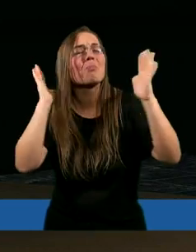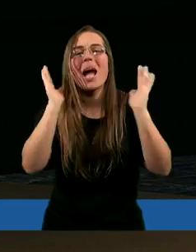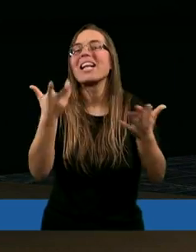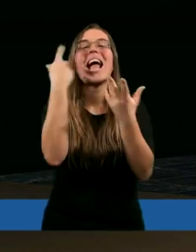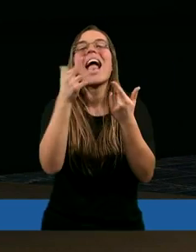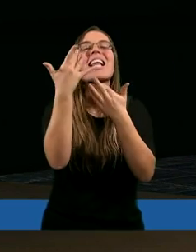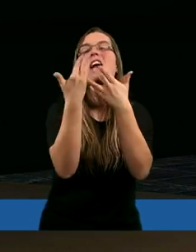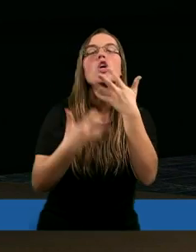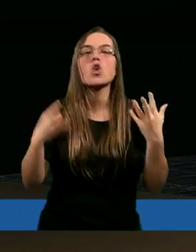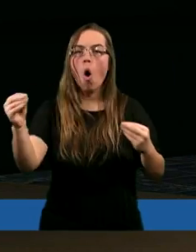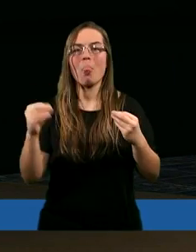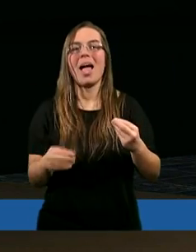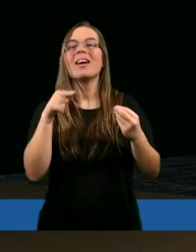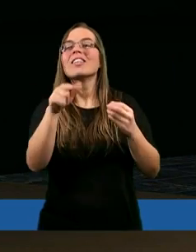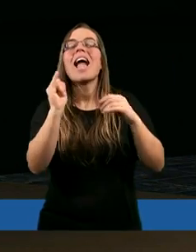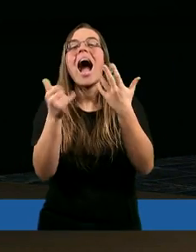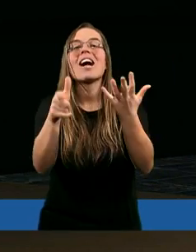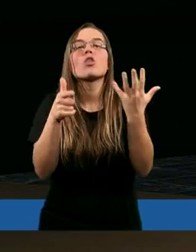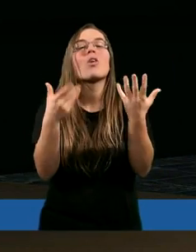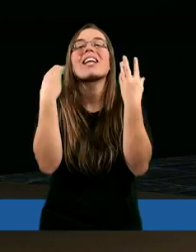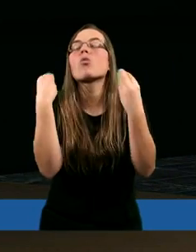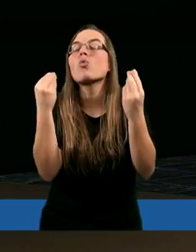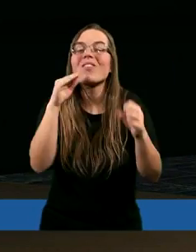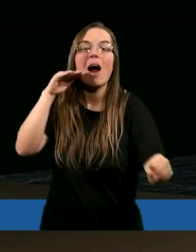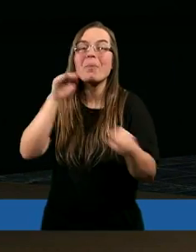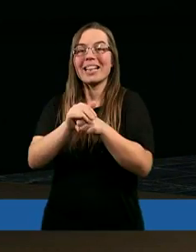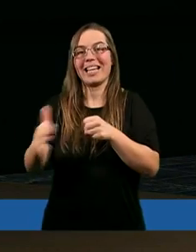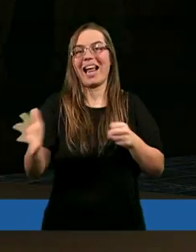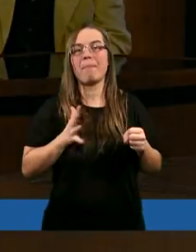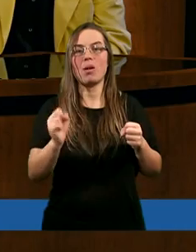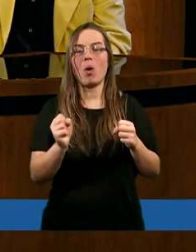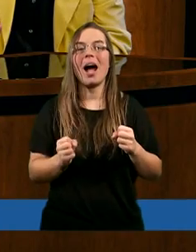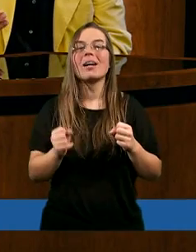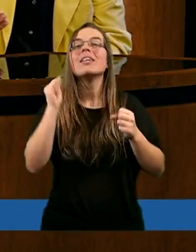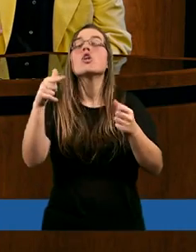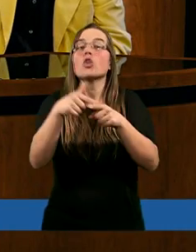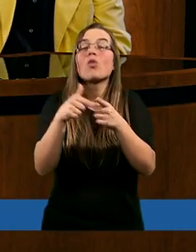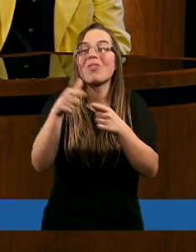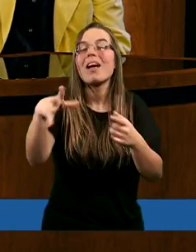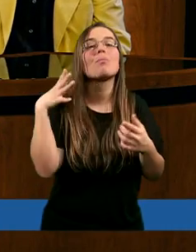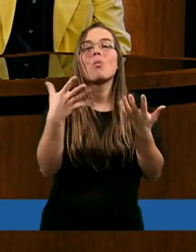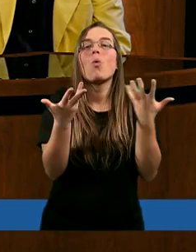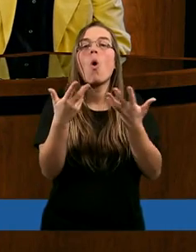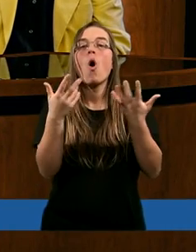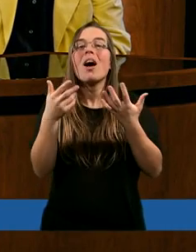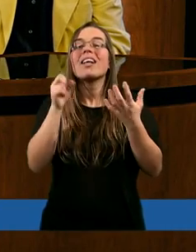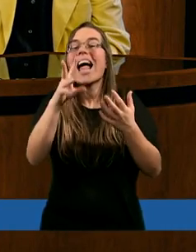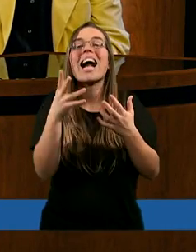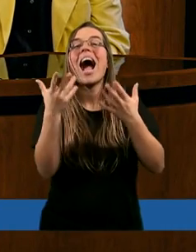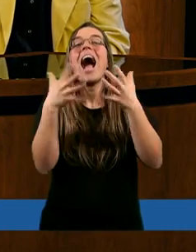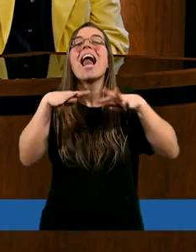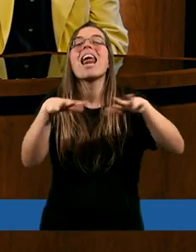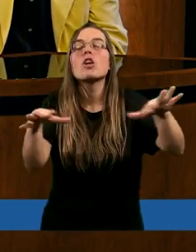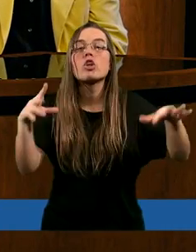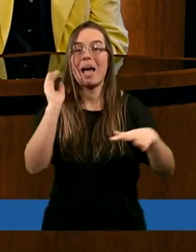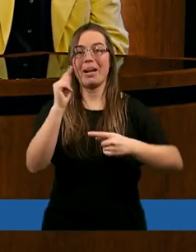myślę, to teraz milciarki przechodzą, jaka to cudowna obietnica była. Czy zdołasz policzyć to? Takie liczne będzie